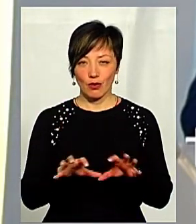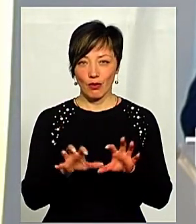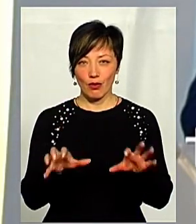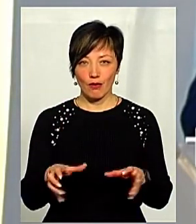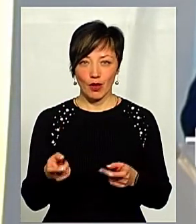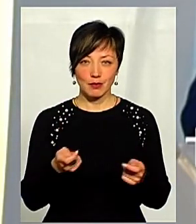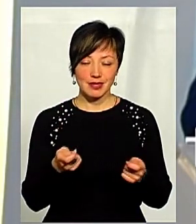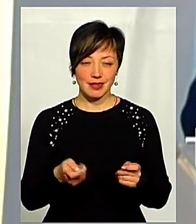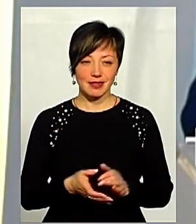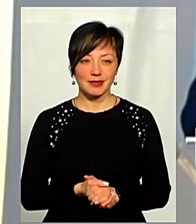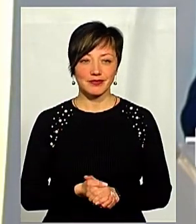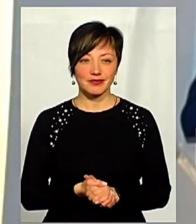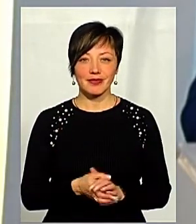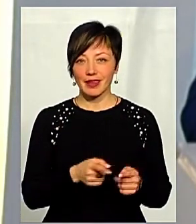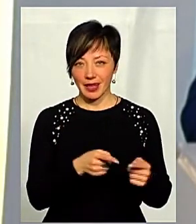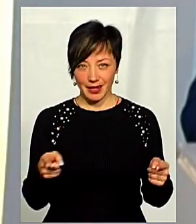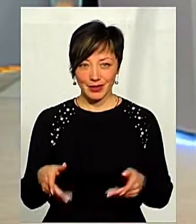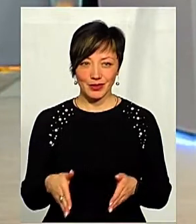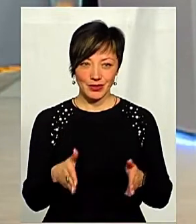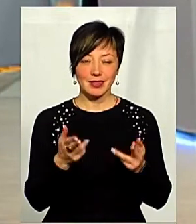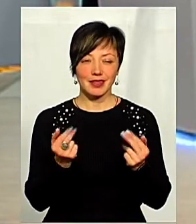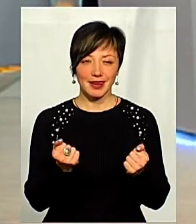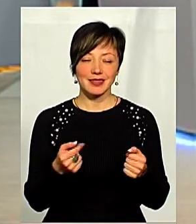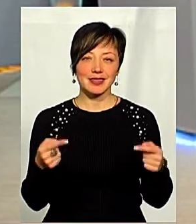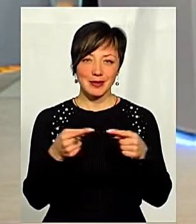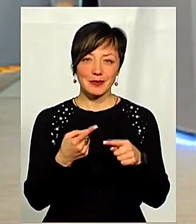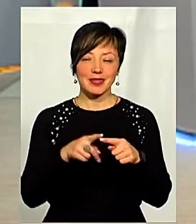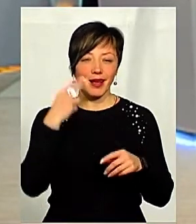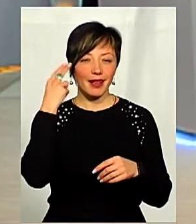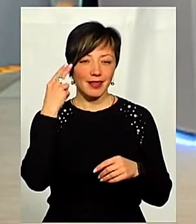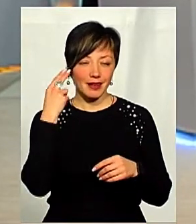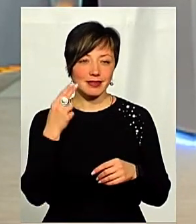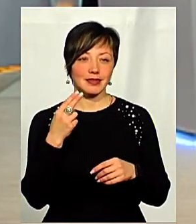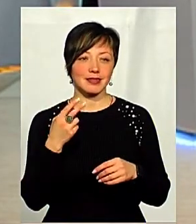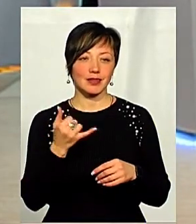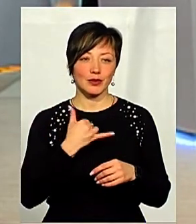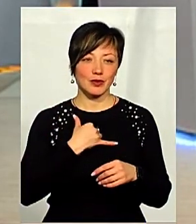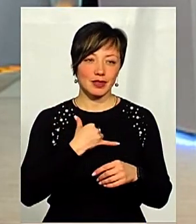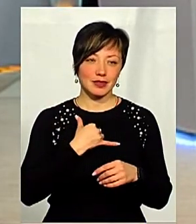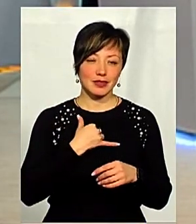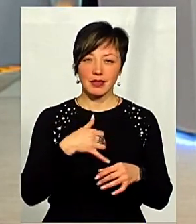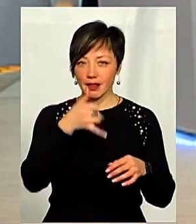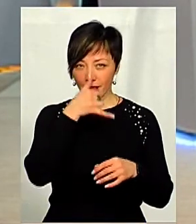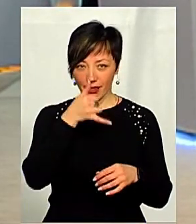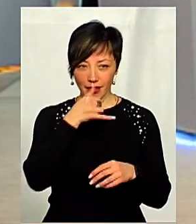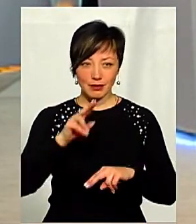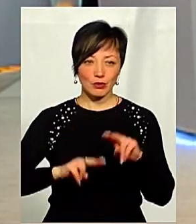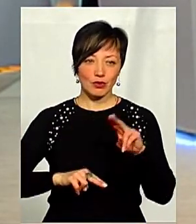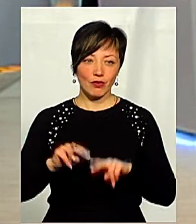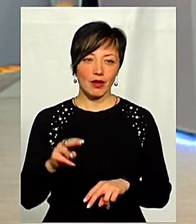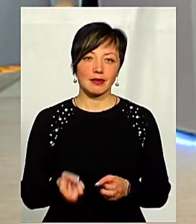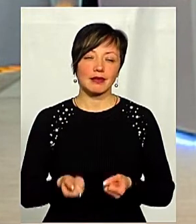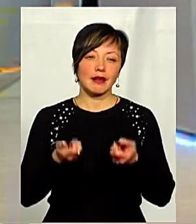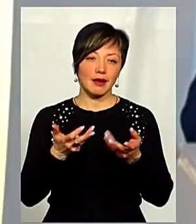головою адміністрації. Ділянка дороги ви маєте на увазі? Так, саме та китайська, яку у нас не могли збудувати декілька